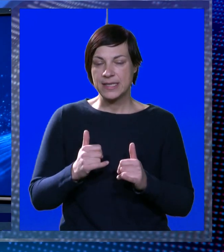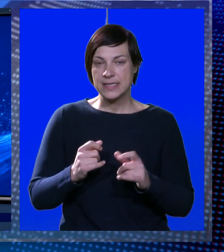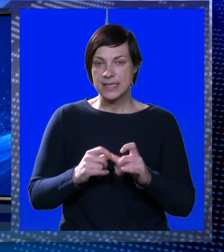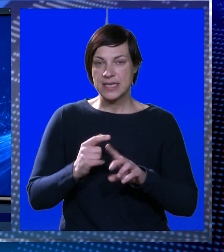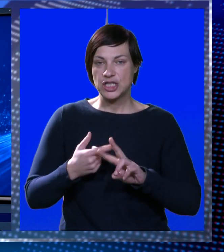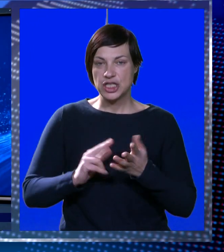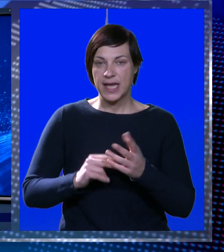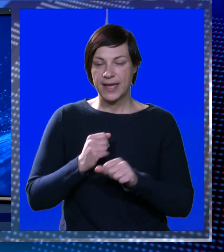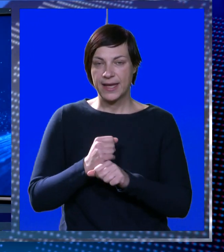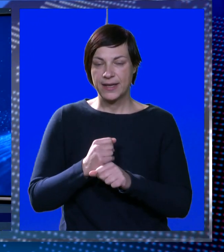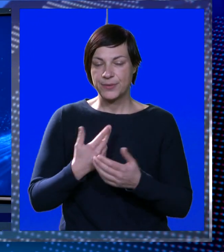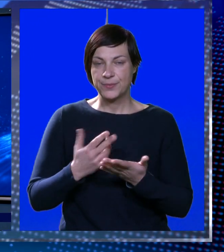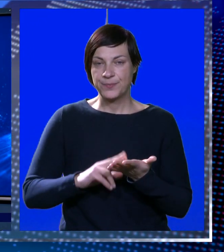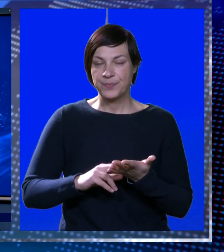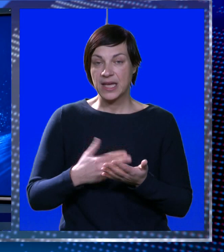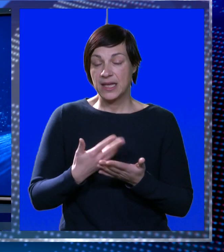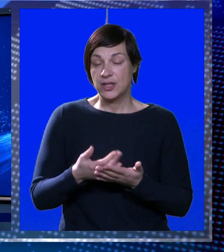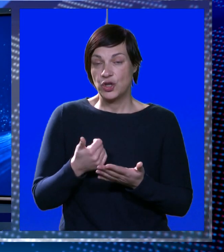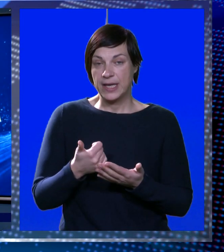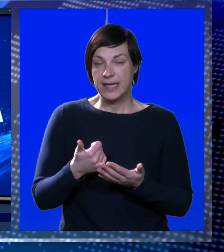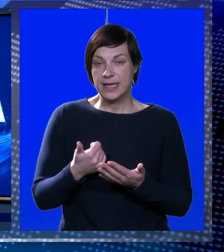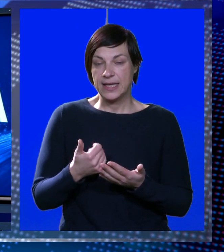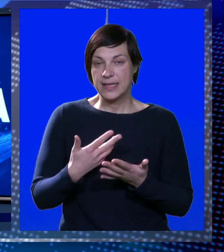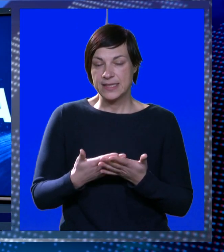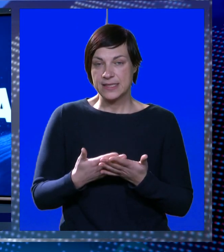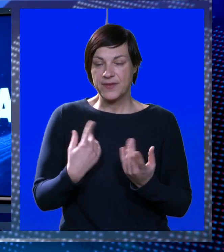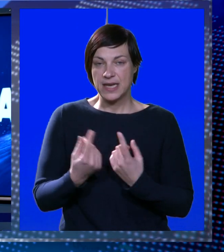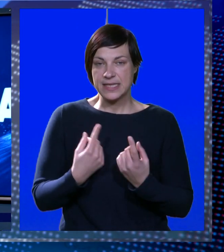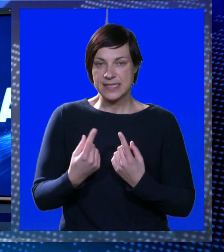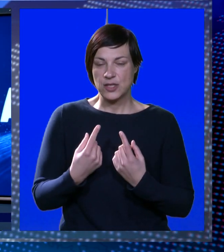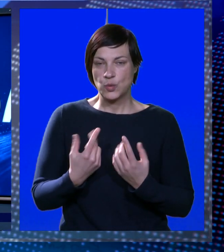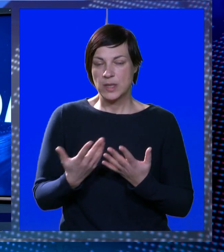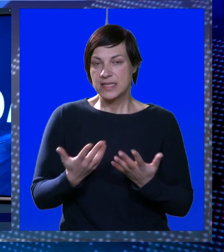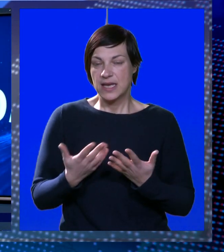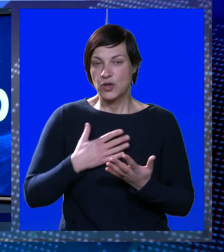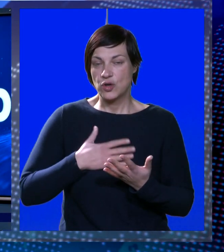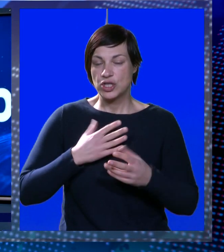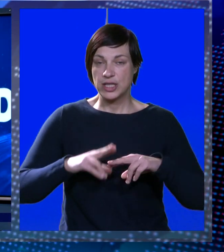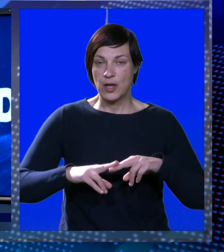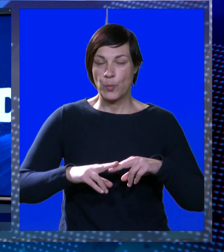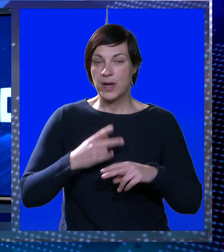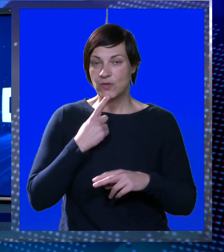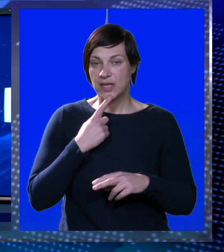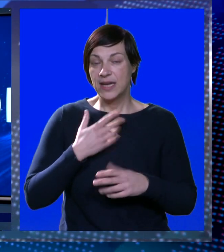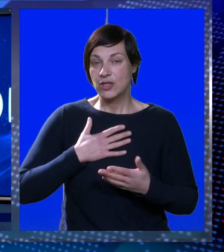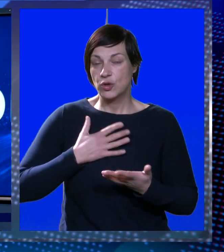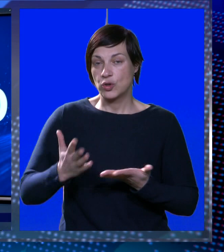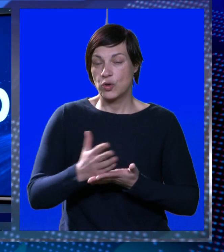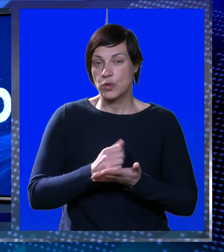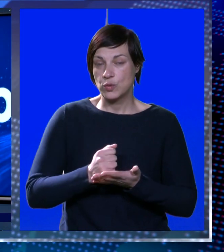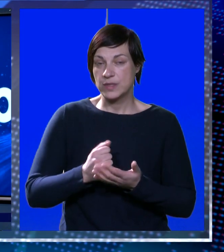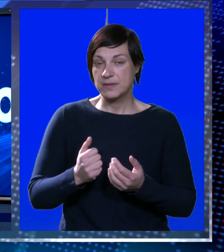teritoriju Schengena. I to je jedna jedinstvena situacija, ako hoćete u pravu, da netko